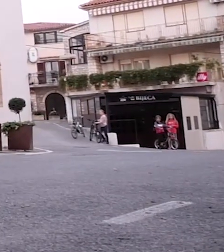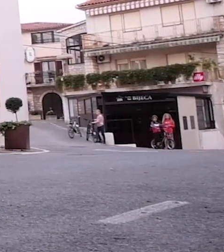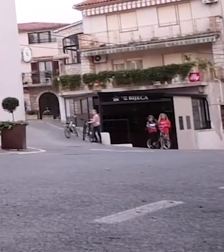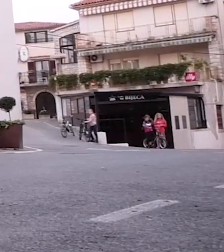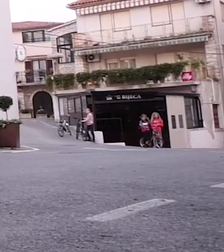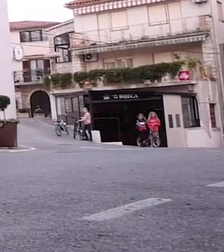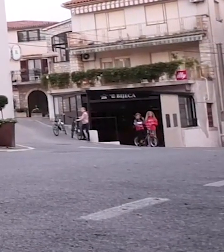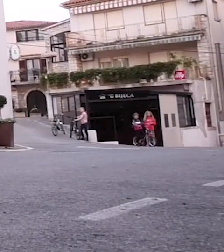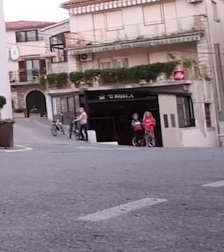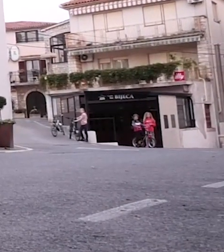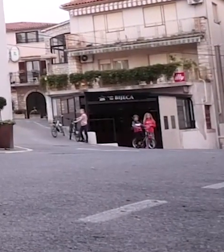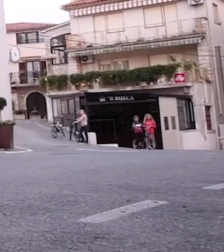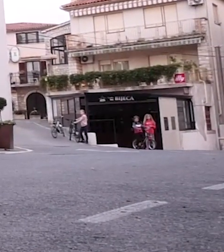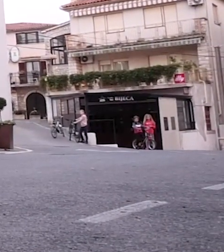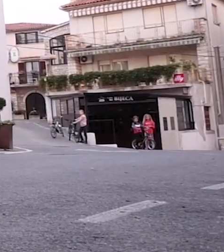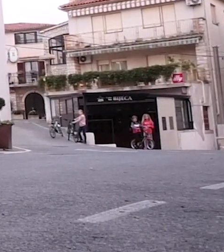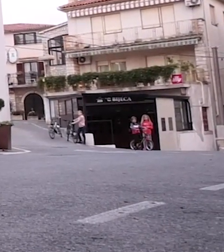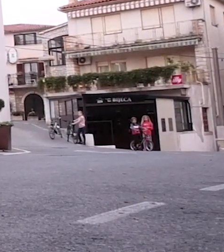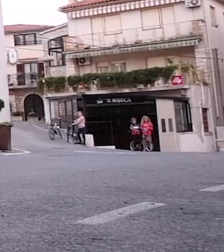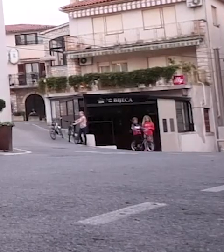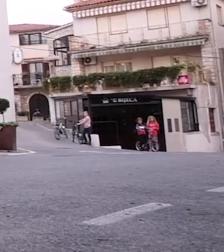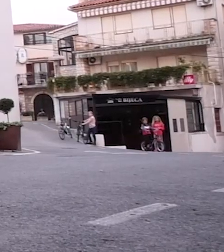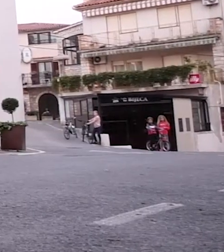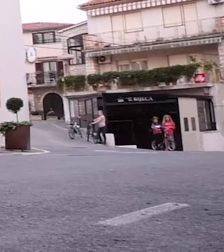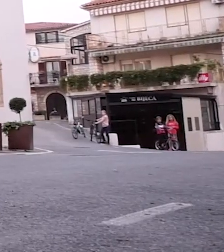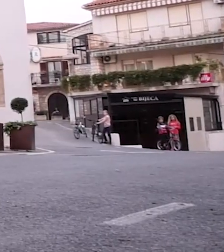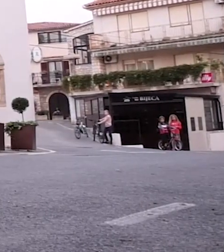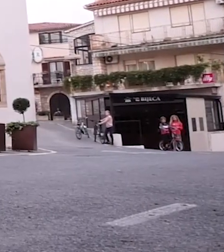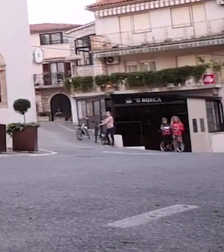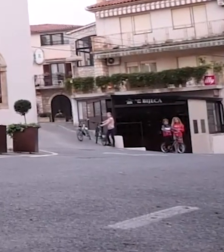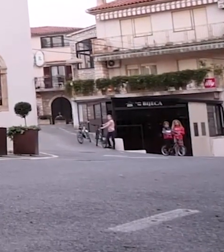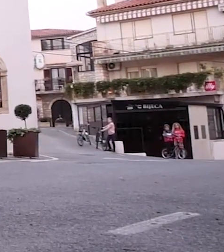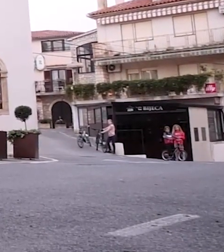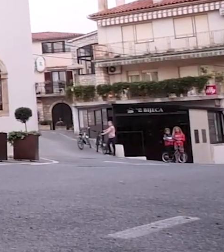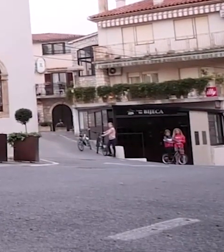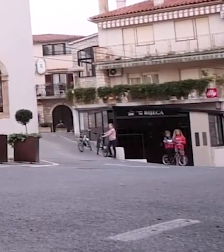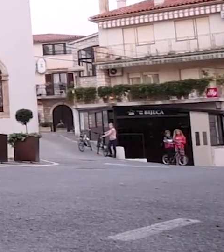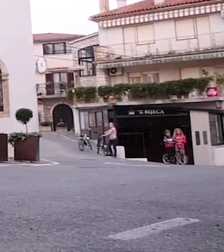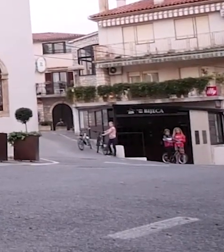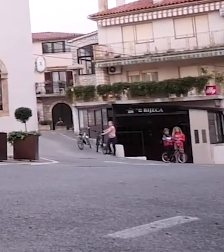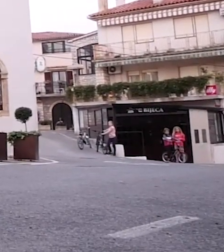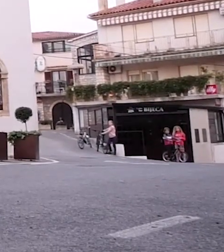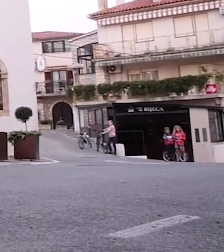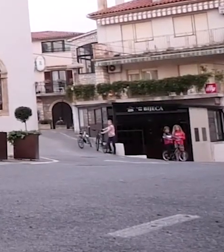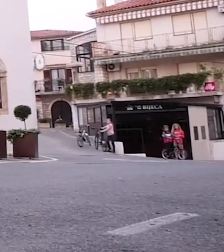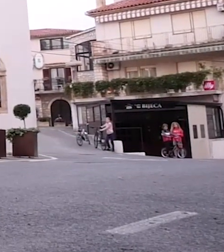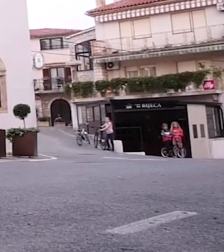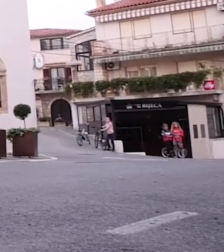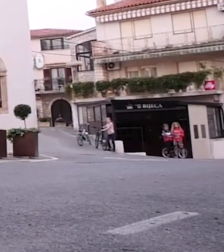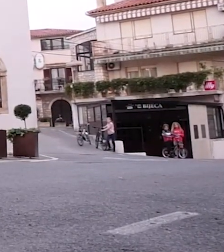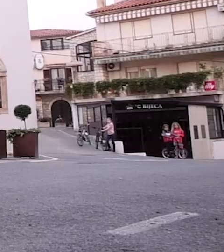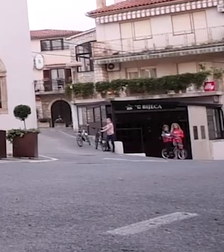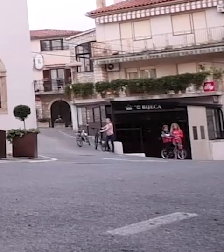To dream, believe in strength. Now I'm the only one.